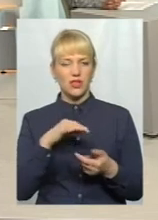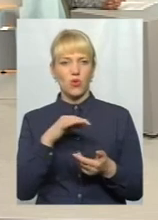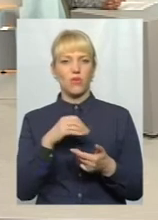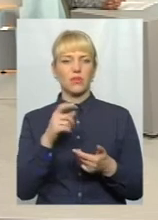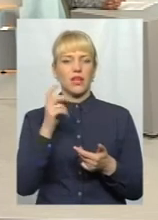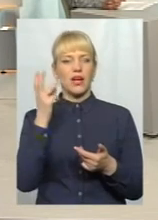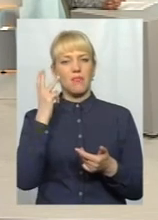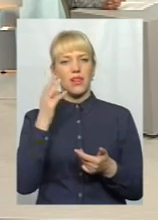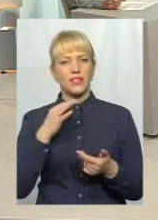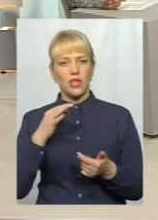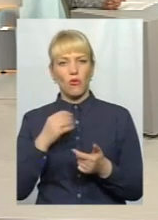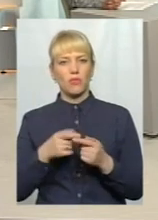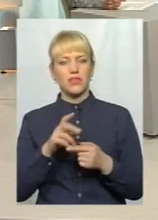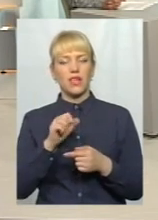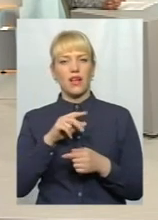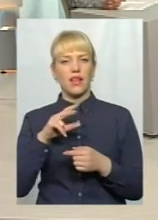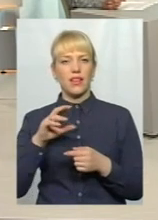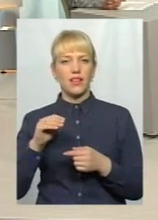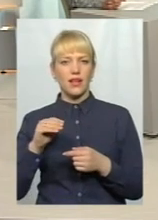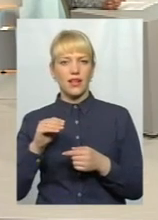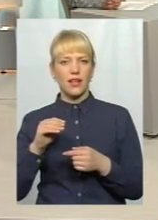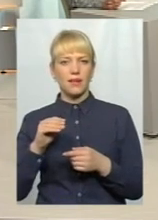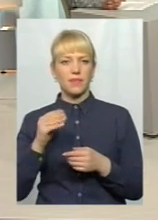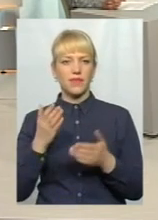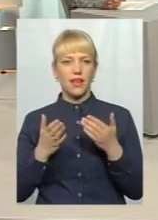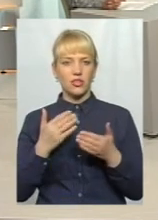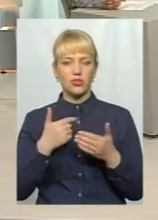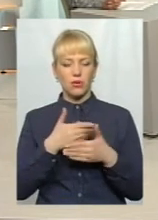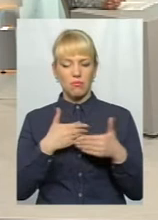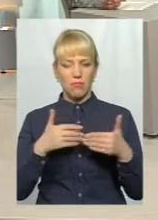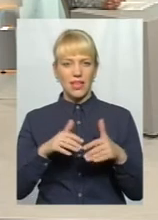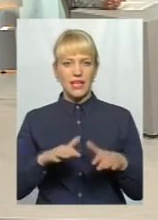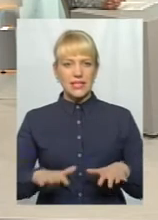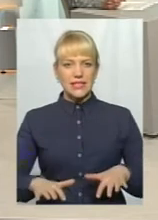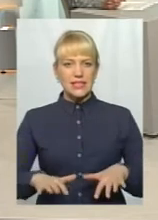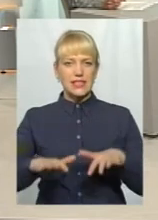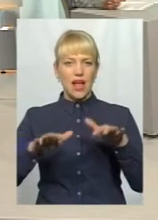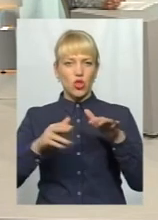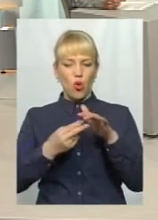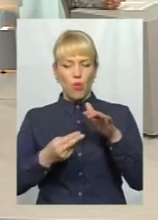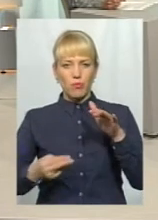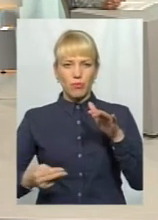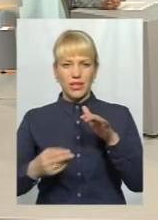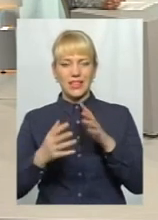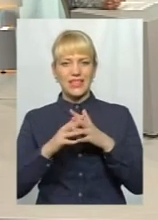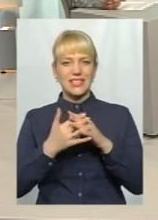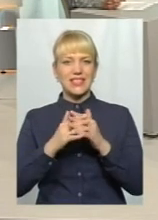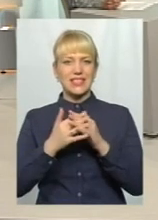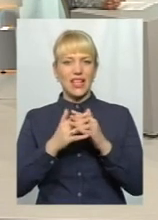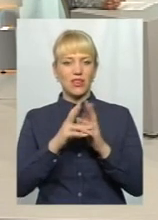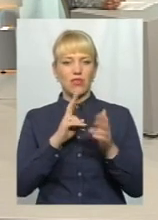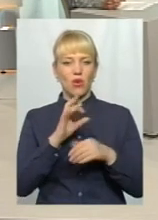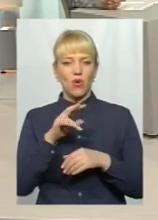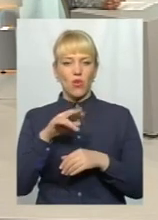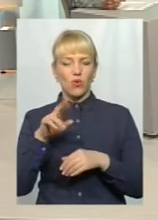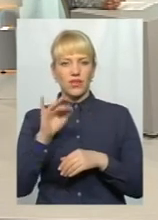чи в Хмельницькій. Але якщо ми засупили при радянській владі тіле Синоколоднівка, то